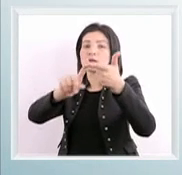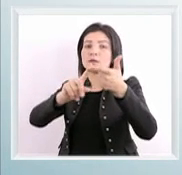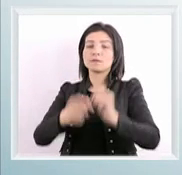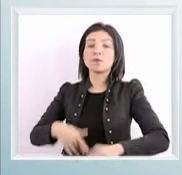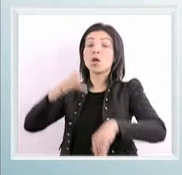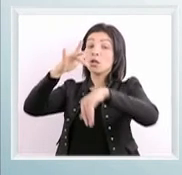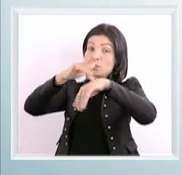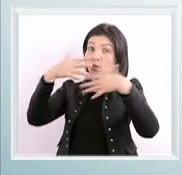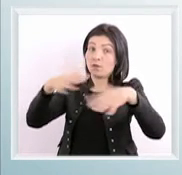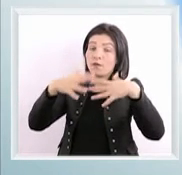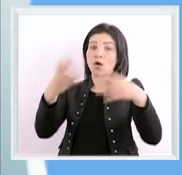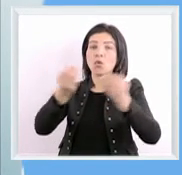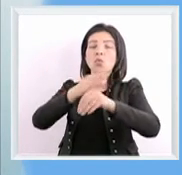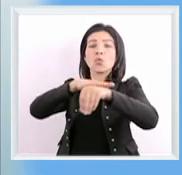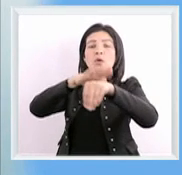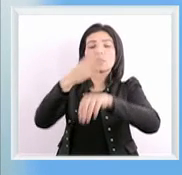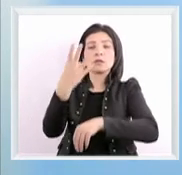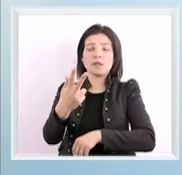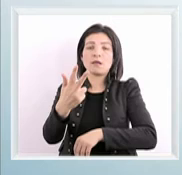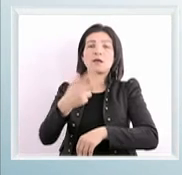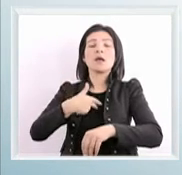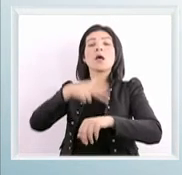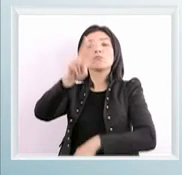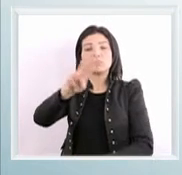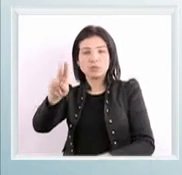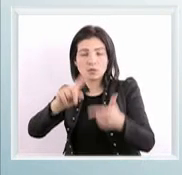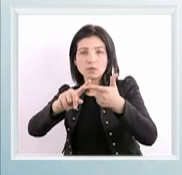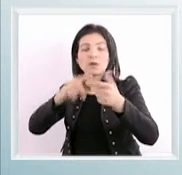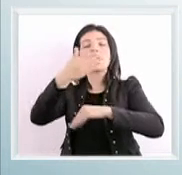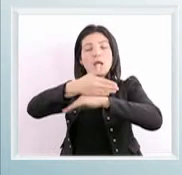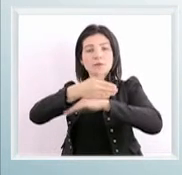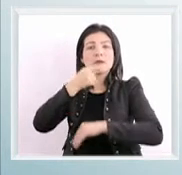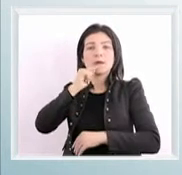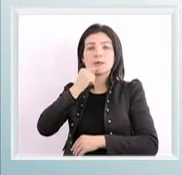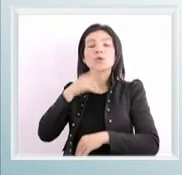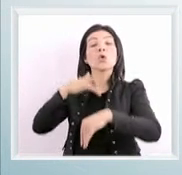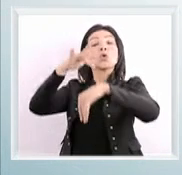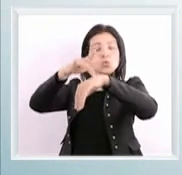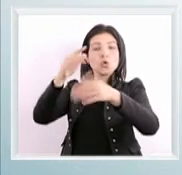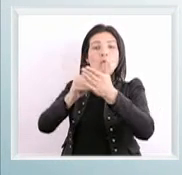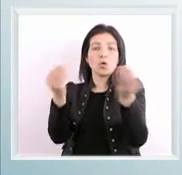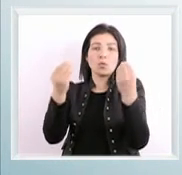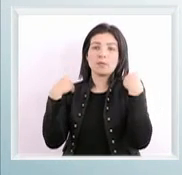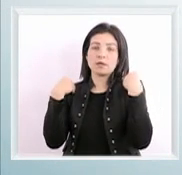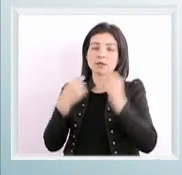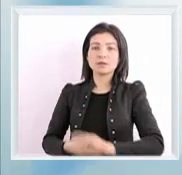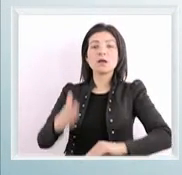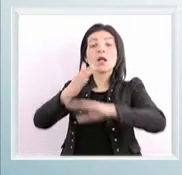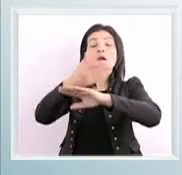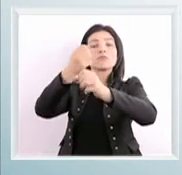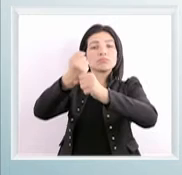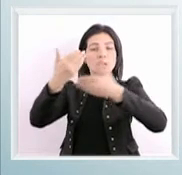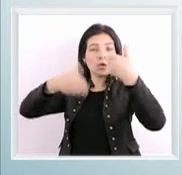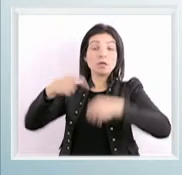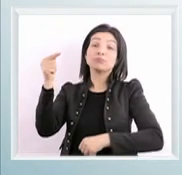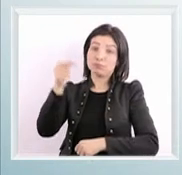التجربة تبقت في ثلاثة ولايات اللي هما بنعروس، قفصة وقابس وبشتوصل للبنزرد مشروع